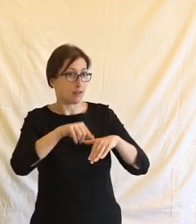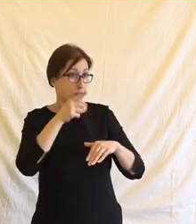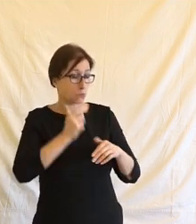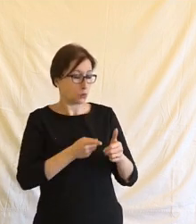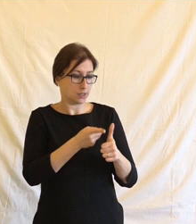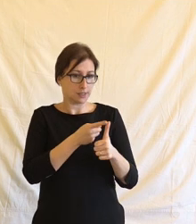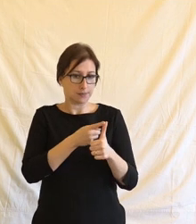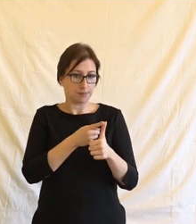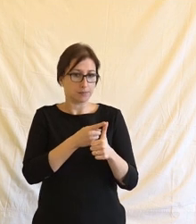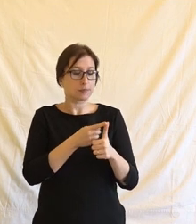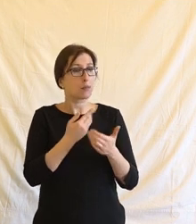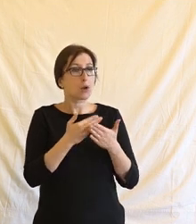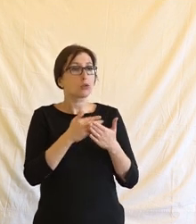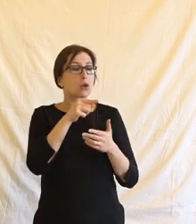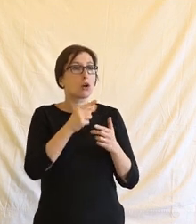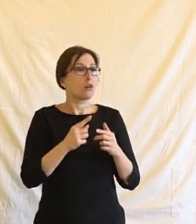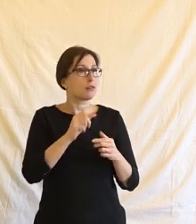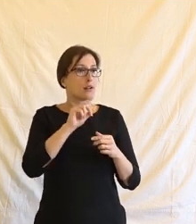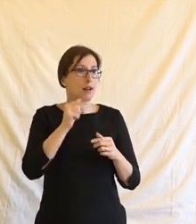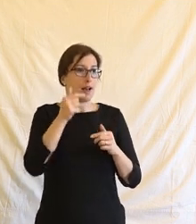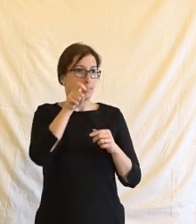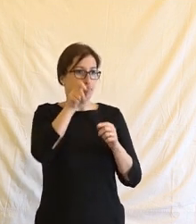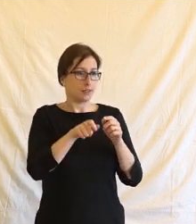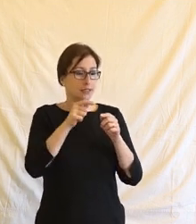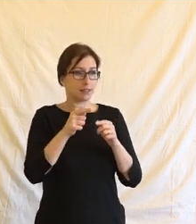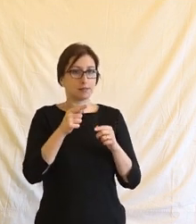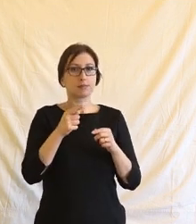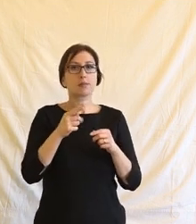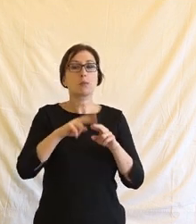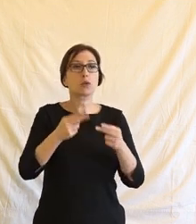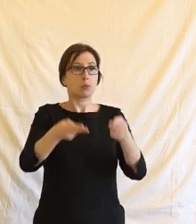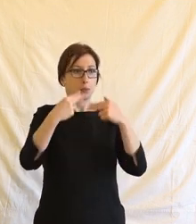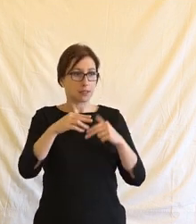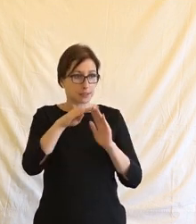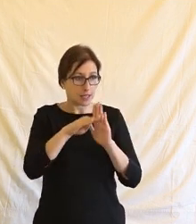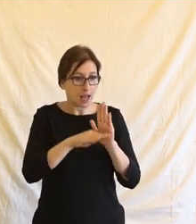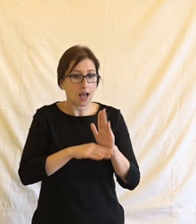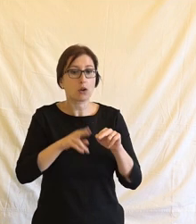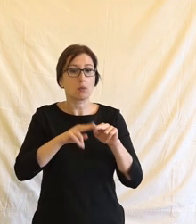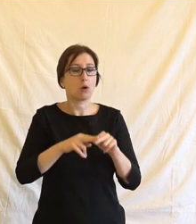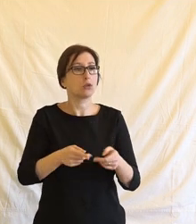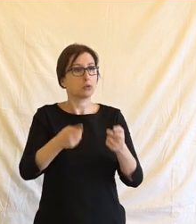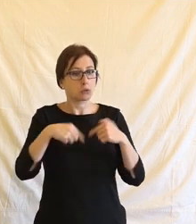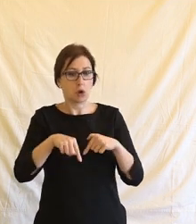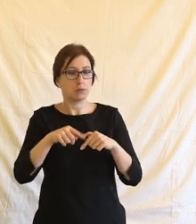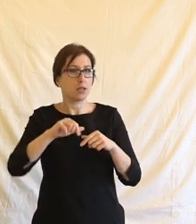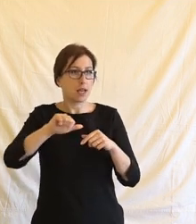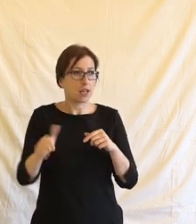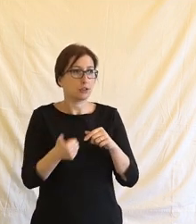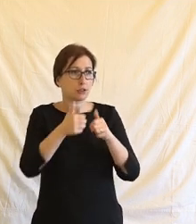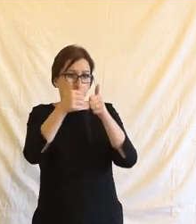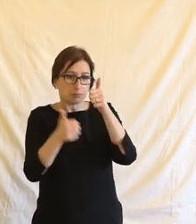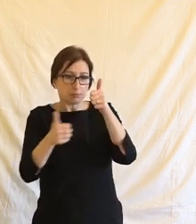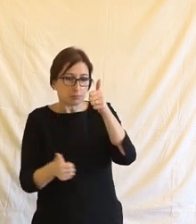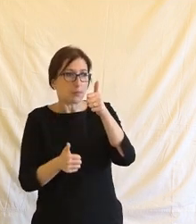Takže to je vlastně pojetí a potom pod základními lidskými právy je zákon a potom případně podzákonné předpisy